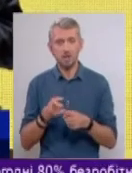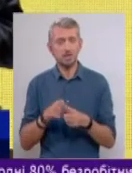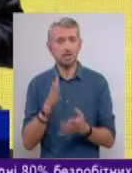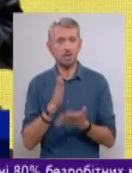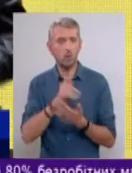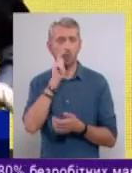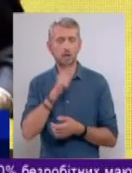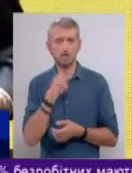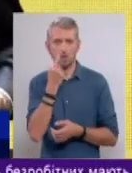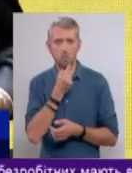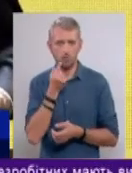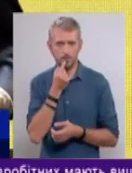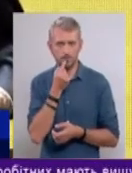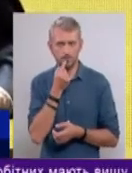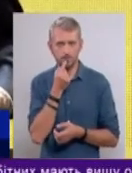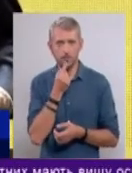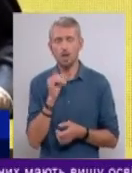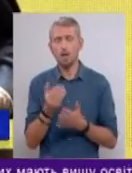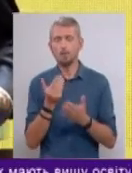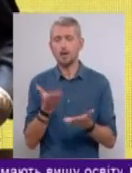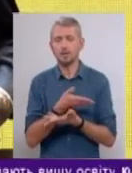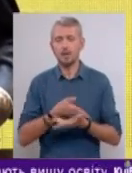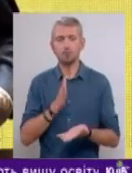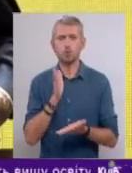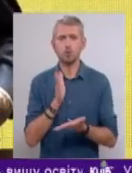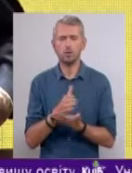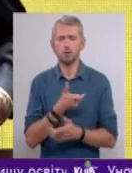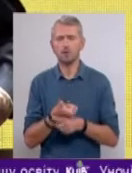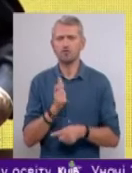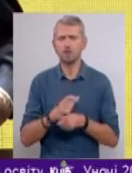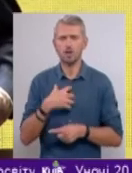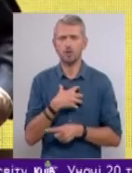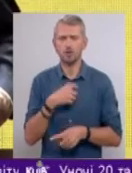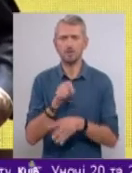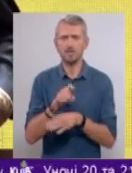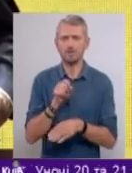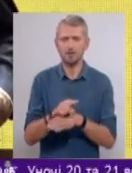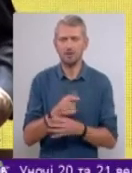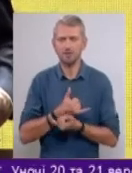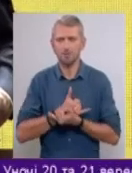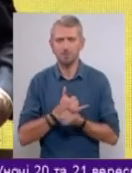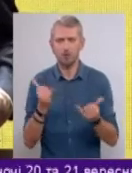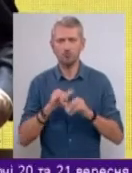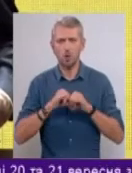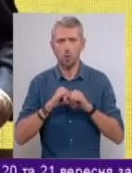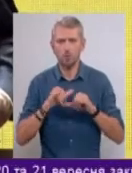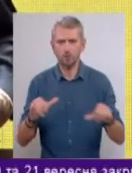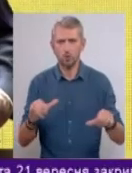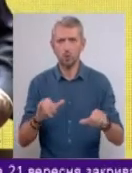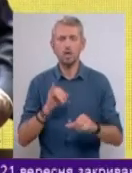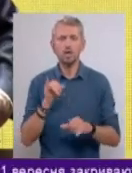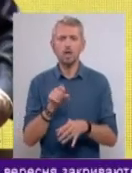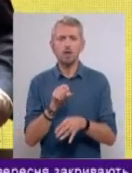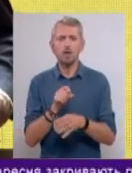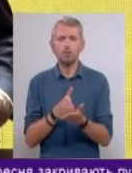українська мова. І перед нами стоїть надзвичайно важливе завдання забезпечення розвитку і